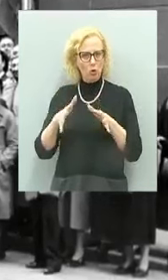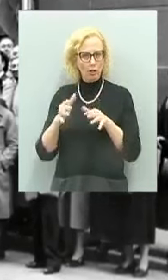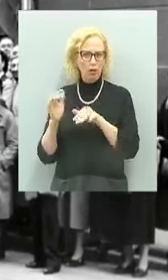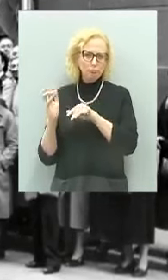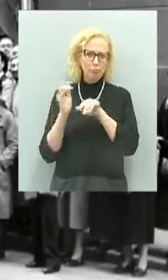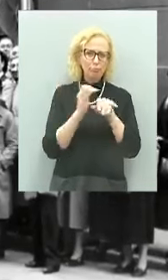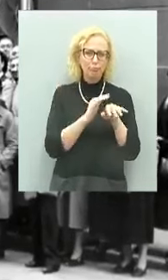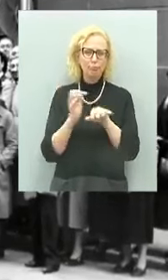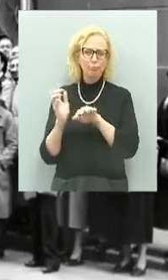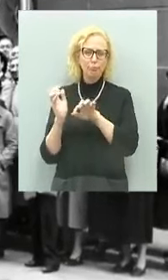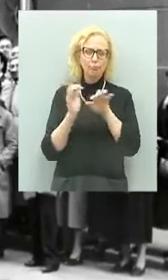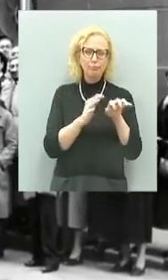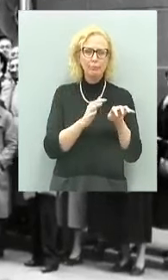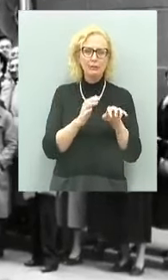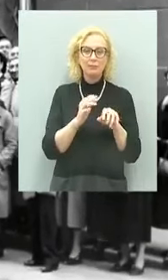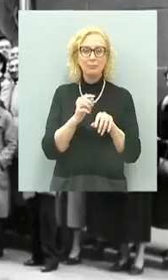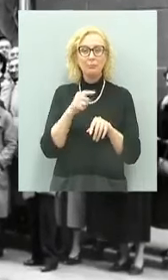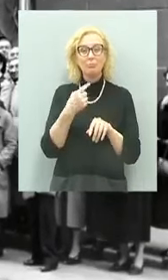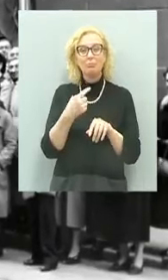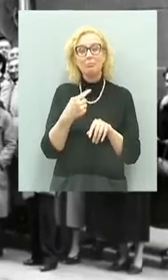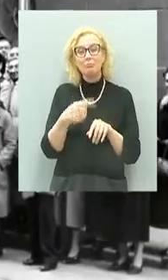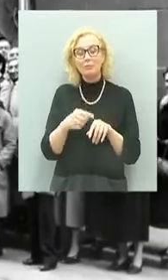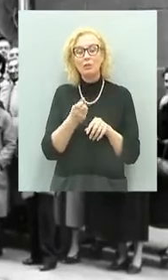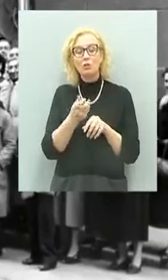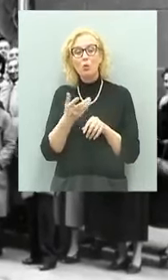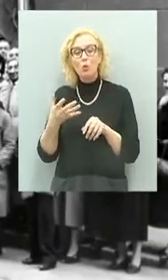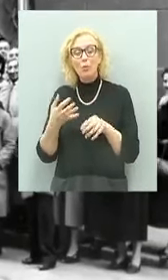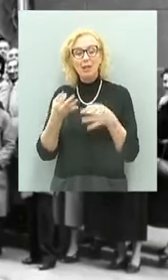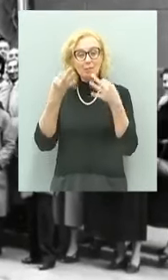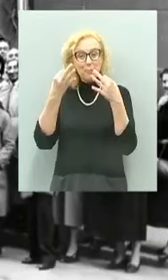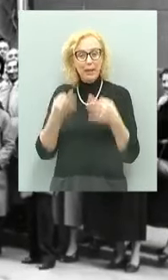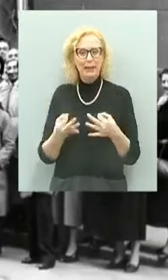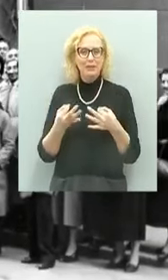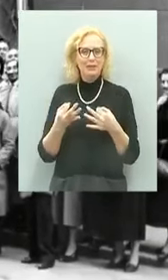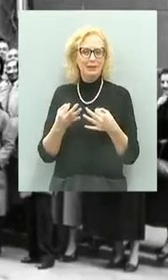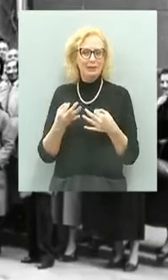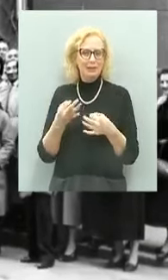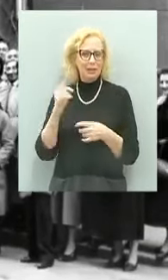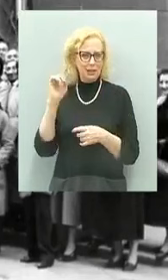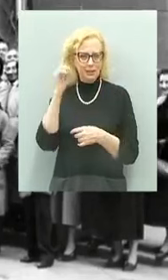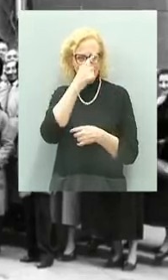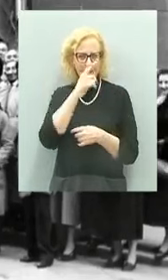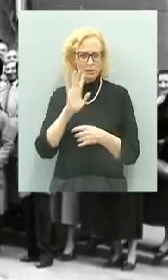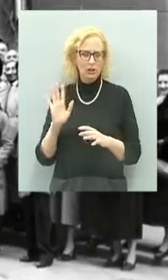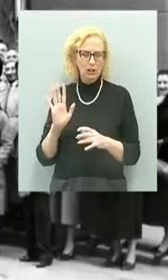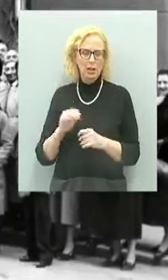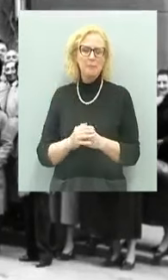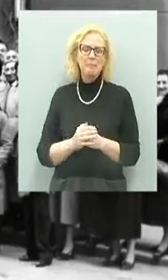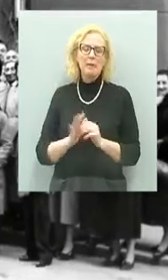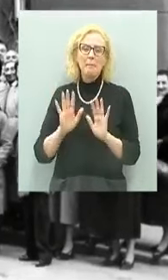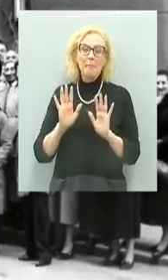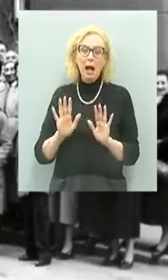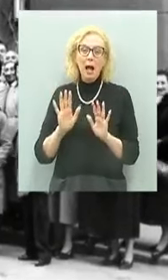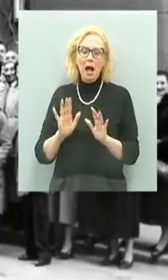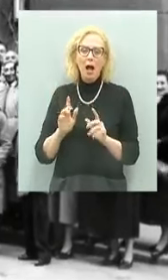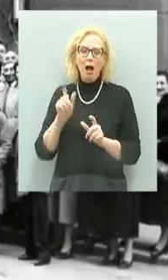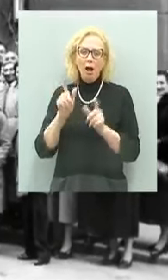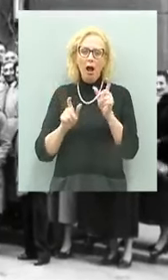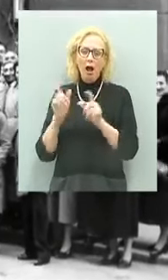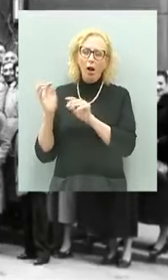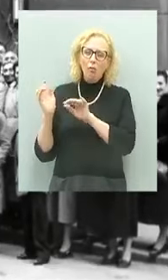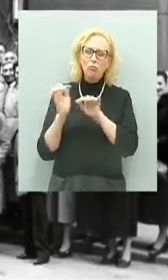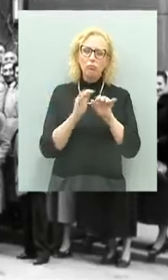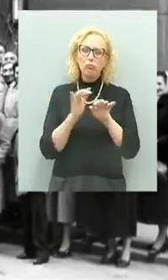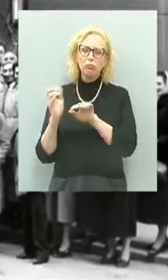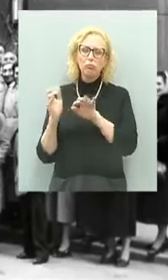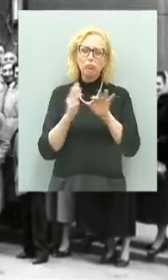Anche lì i numeri sono difficili da accertare in modo definitivo, ma si tratta proprio di un esodo che